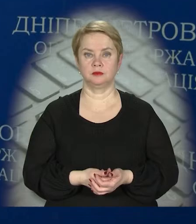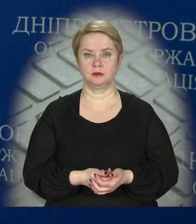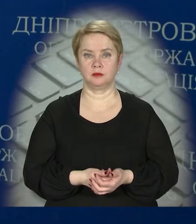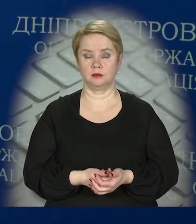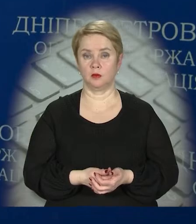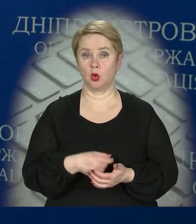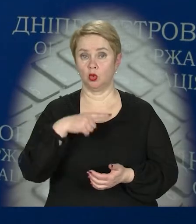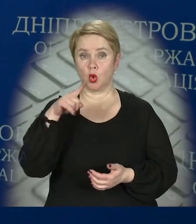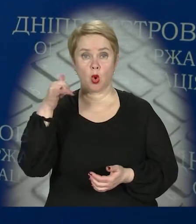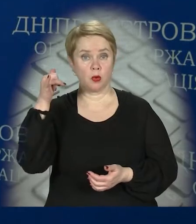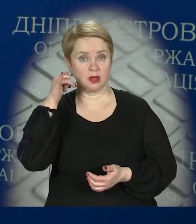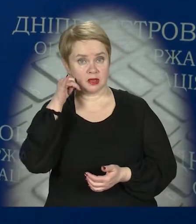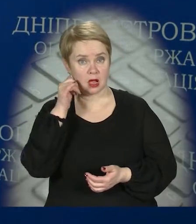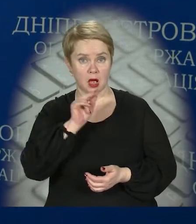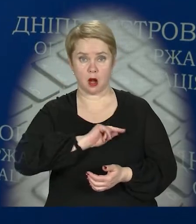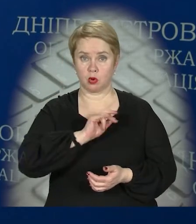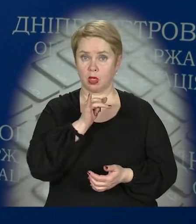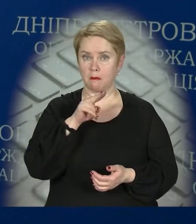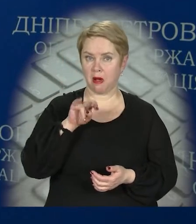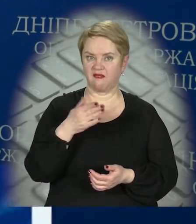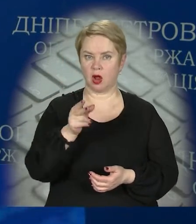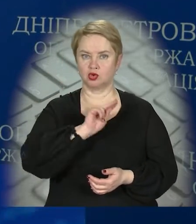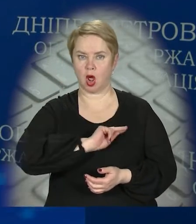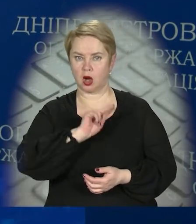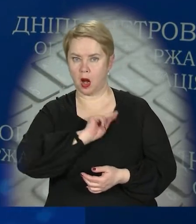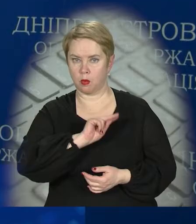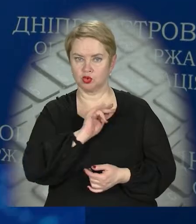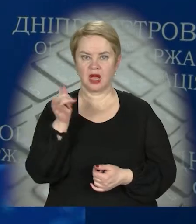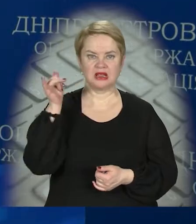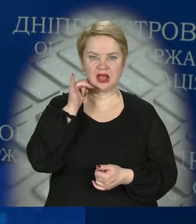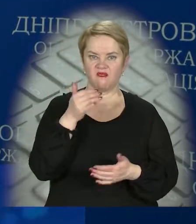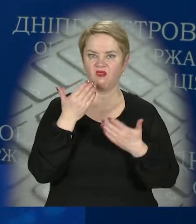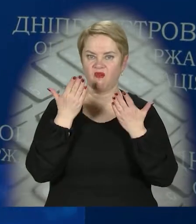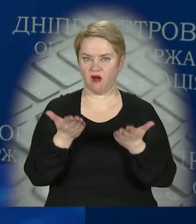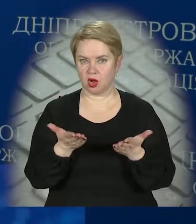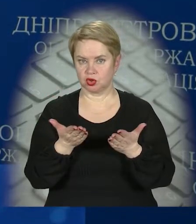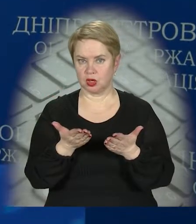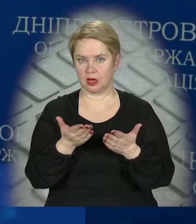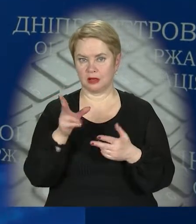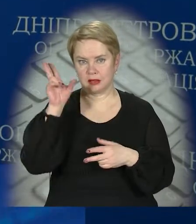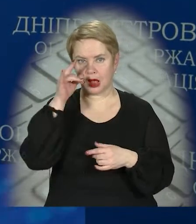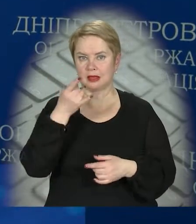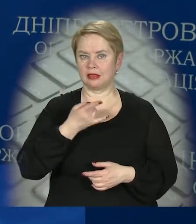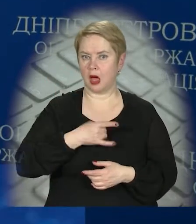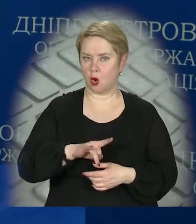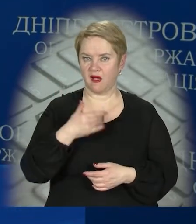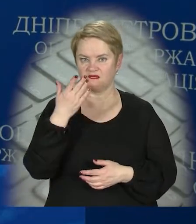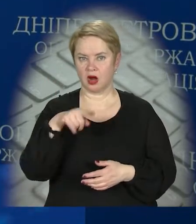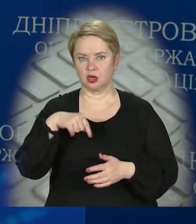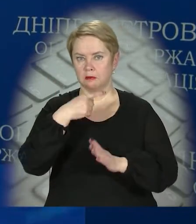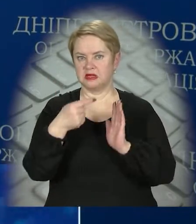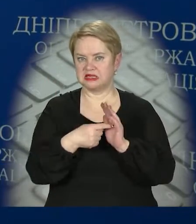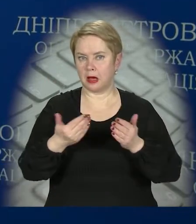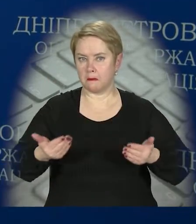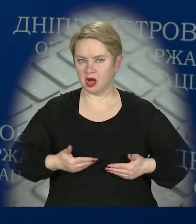Номер телефону, робочий емейл, ваші робочі телефони, ваша дата народження, ваше місце